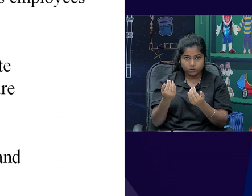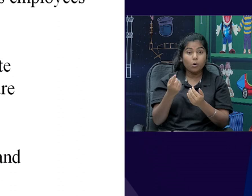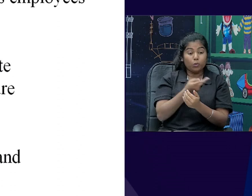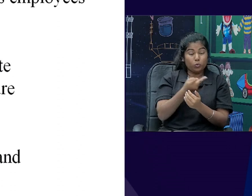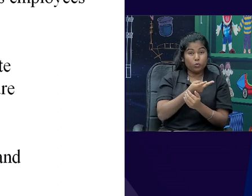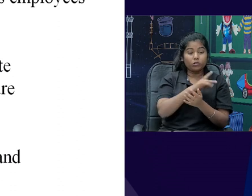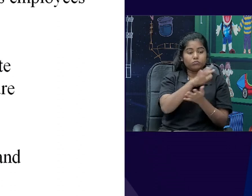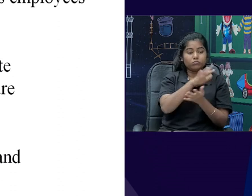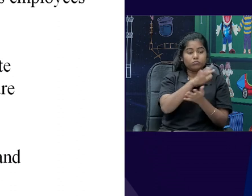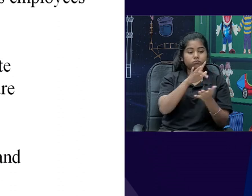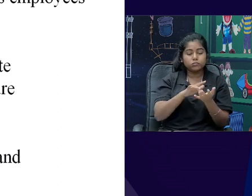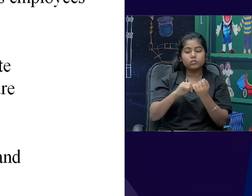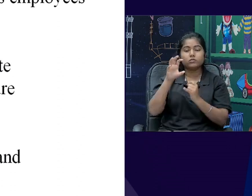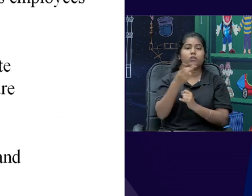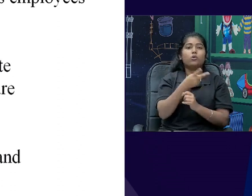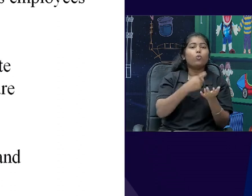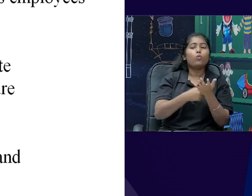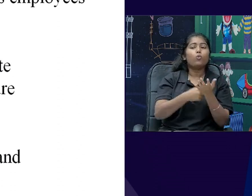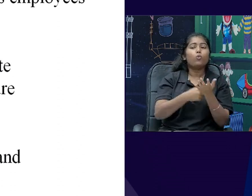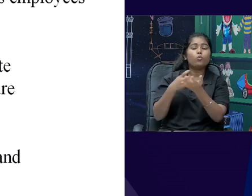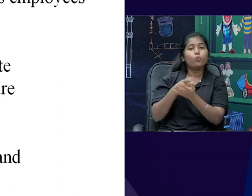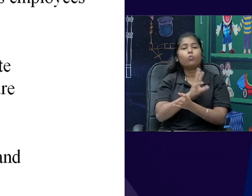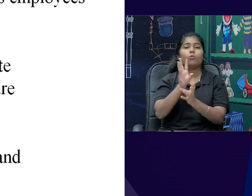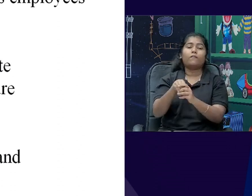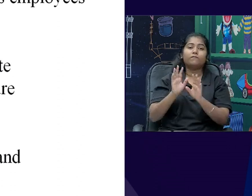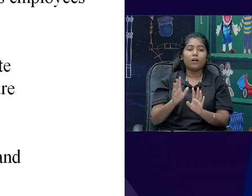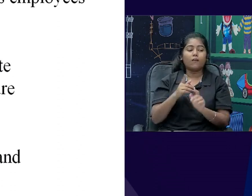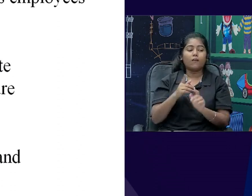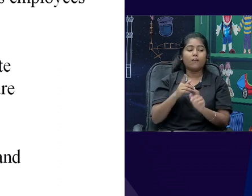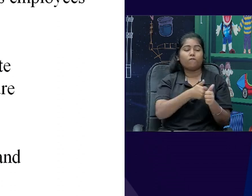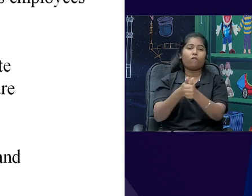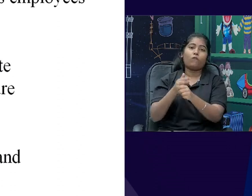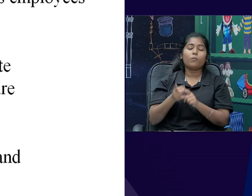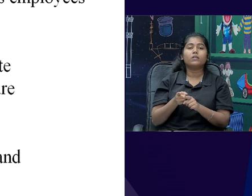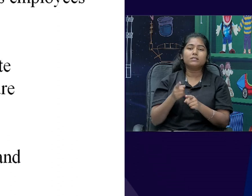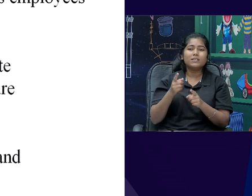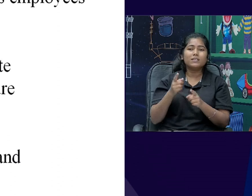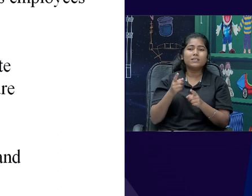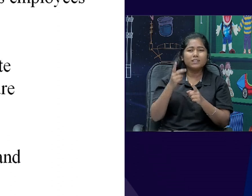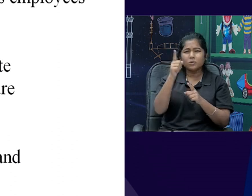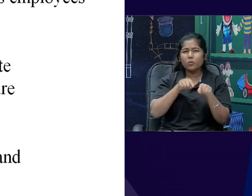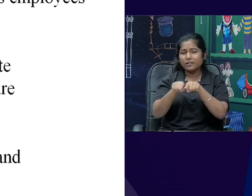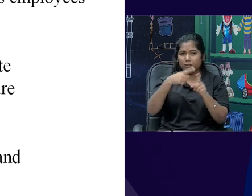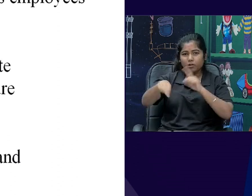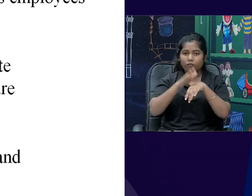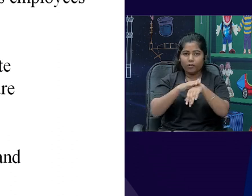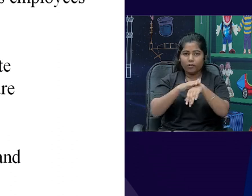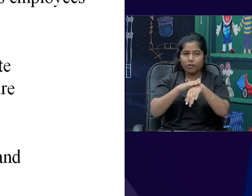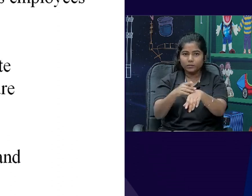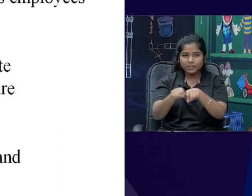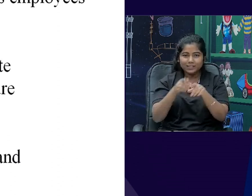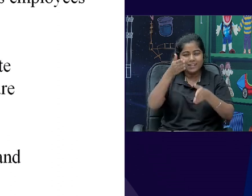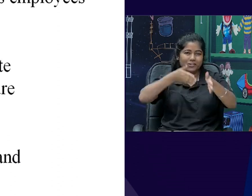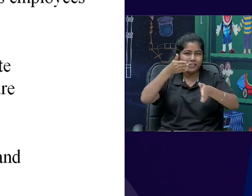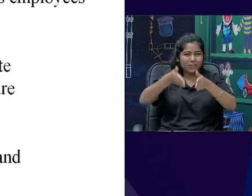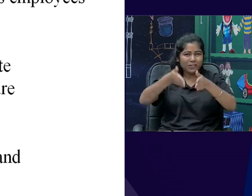applicable. Those simple example, जो हमारे बच्चे experience कर चुके है, हर बच्चे ने train journey, नानी के घर गए है train